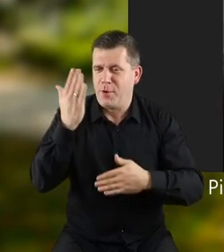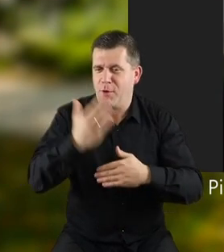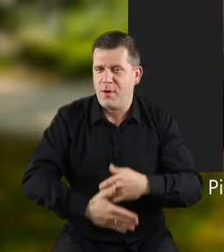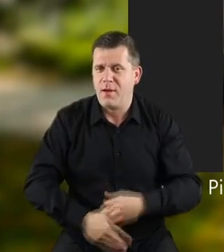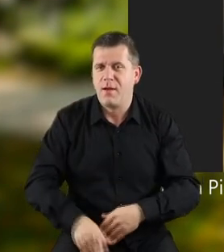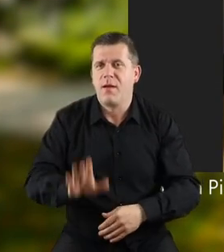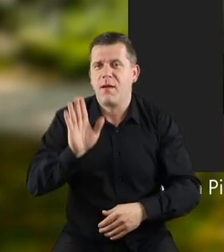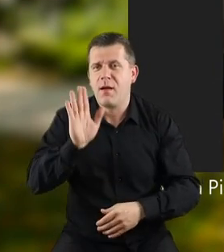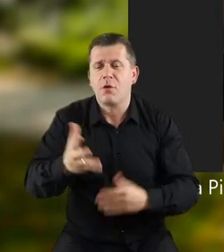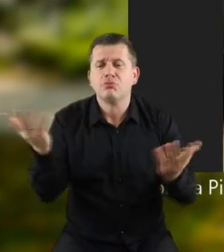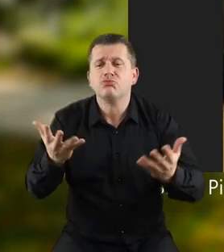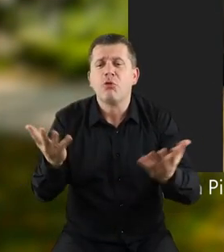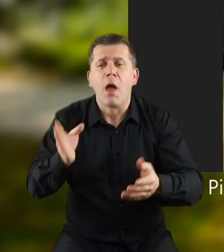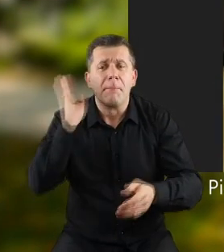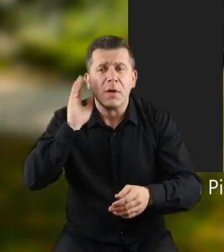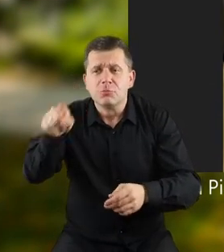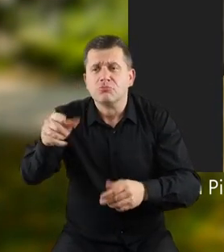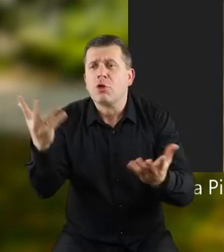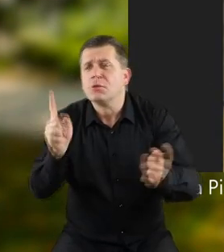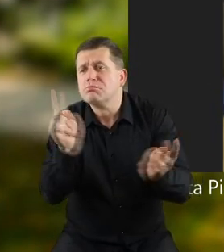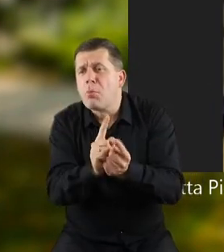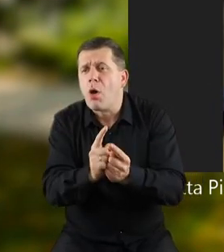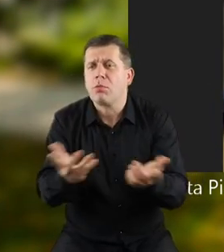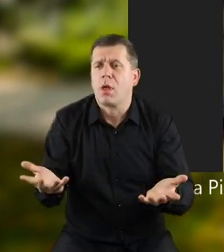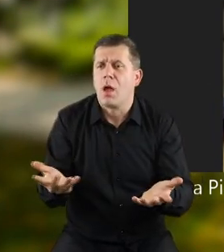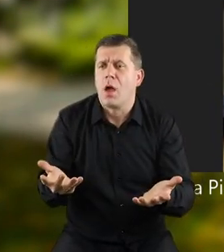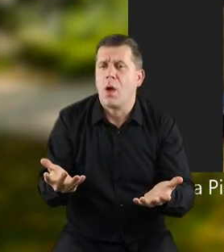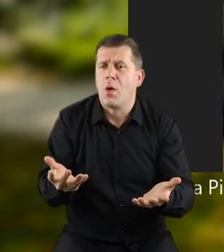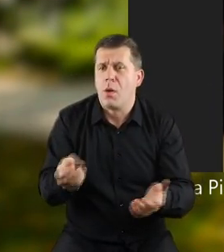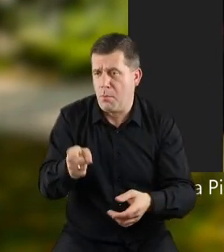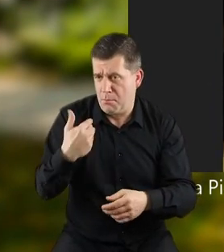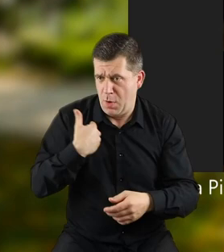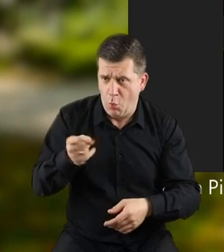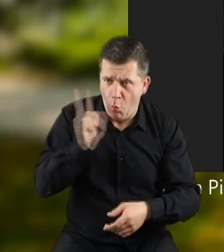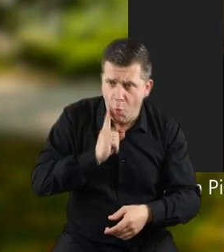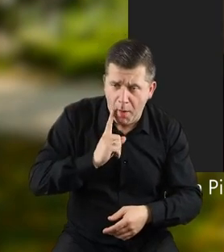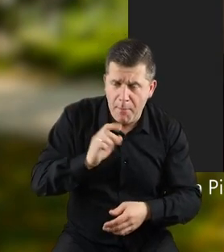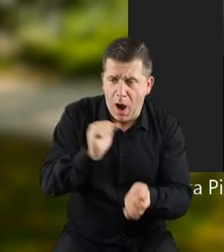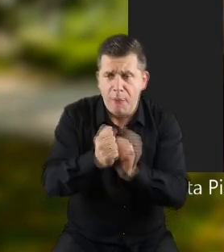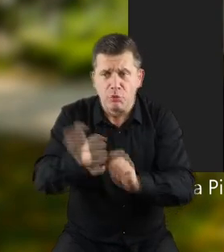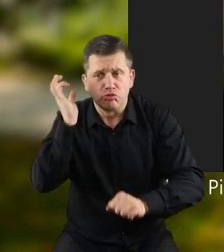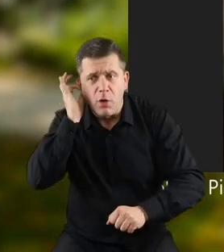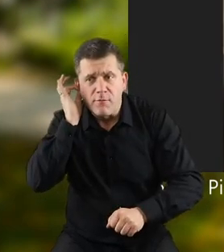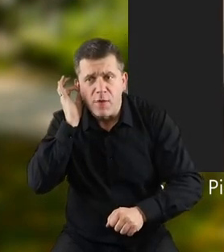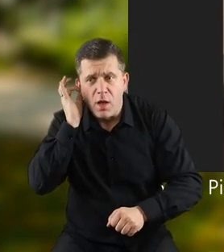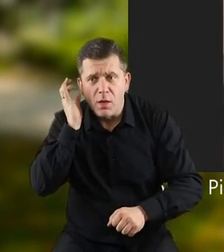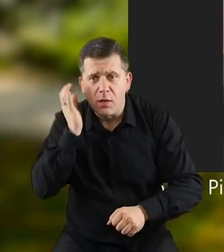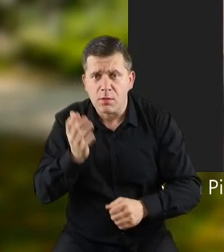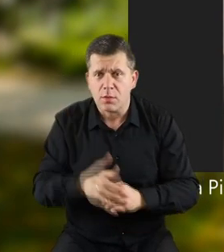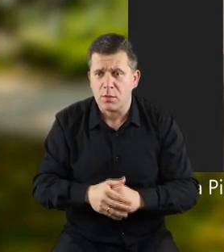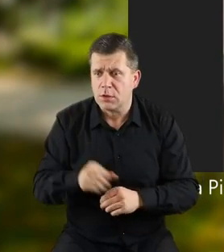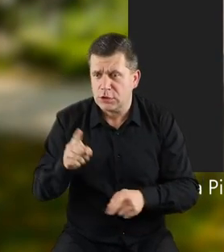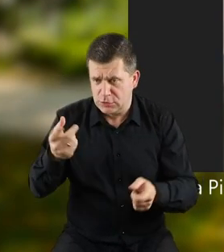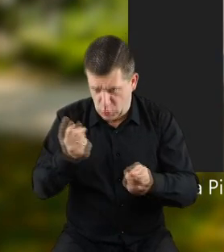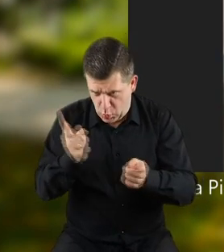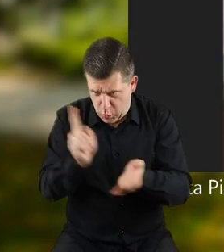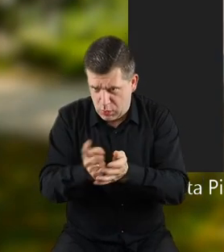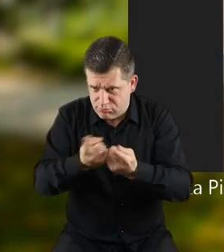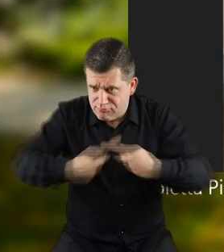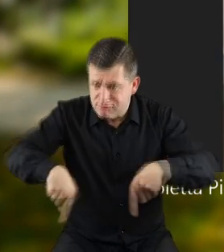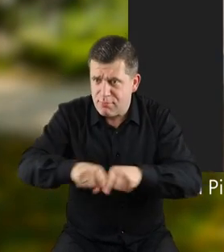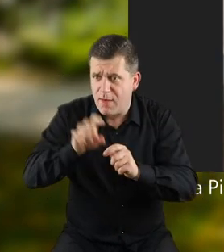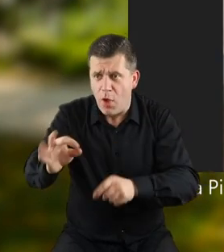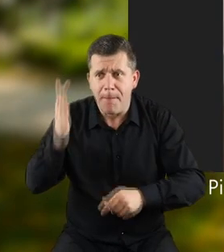kończyć. Ale gdzie misio trafił? Kogo spotkał? Słuchajcie, czy to był chłopiec, czy dziewczynka? Czy spełniło się jego